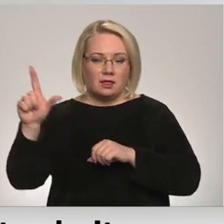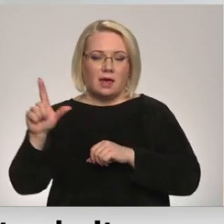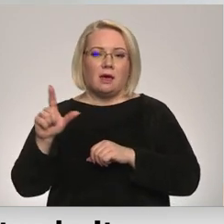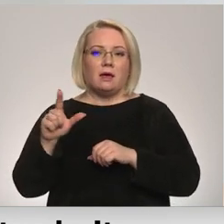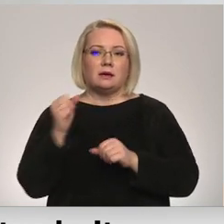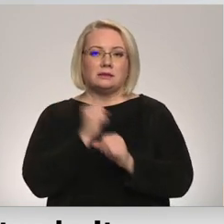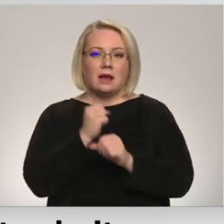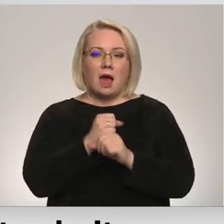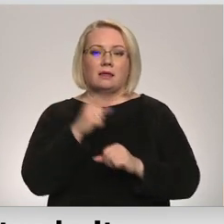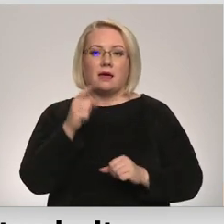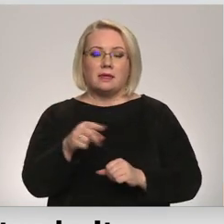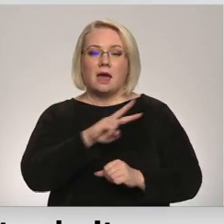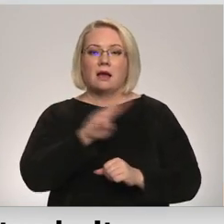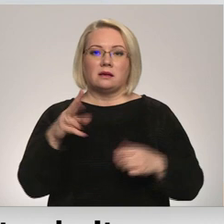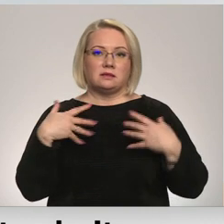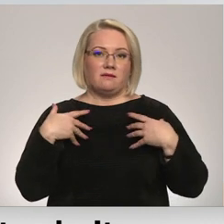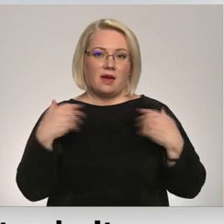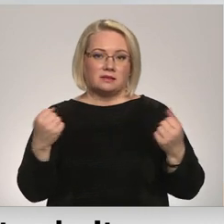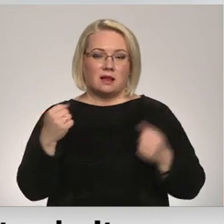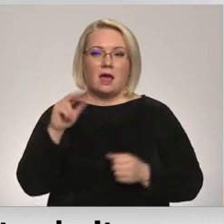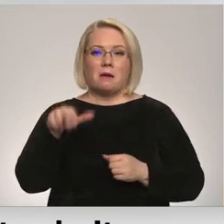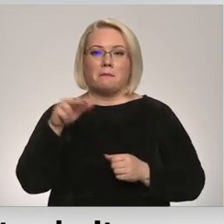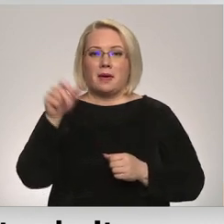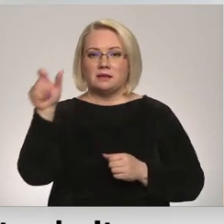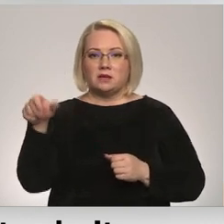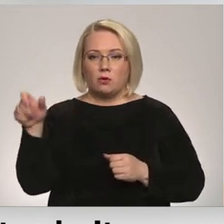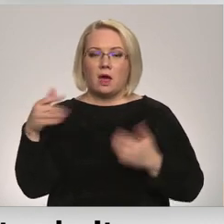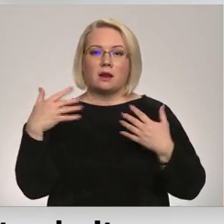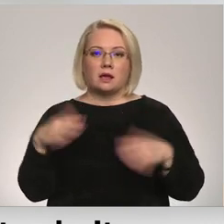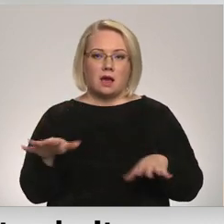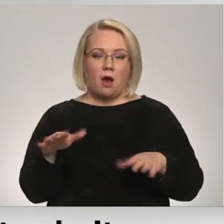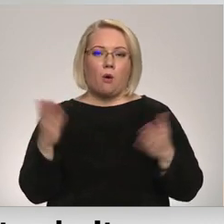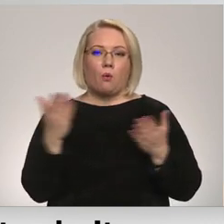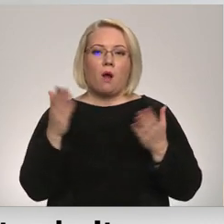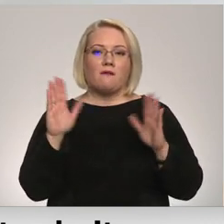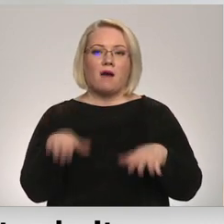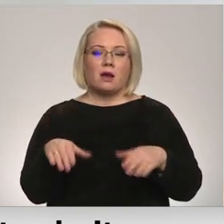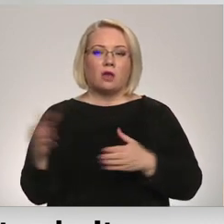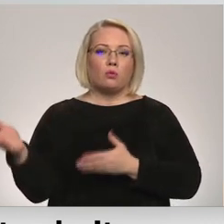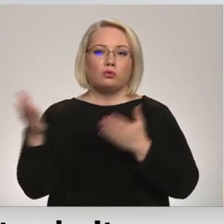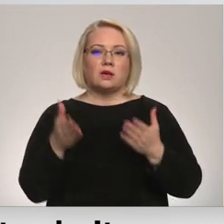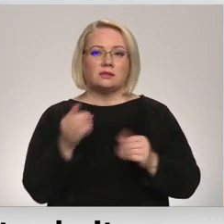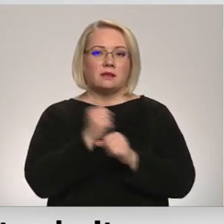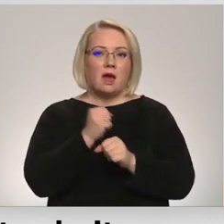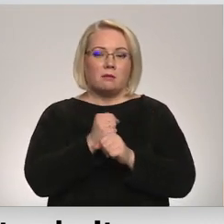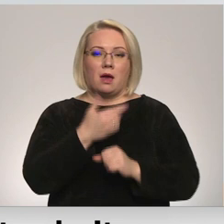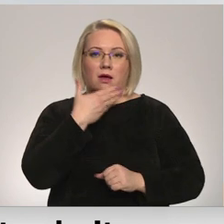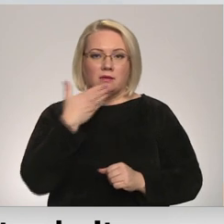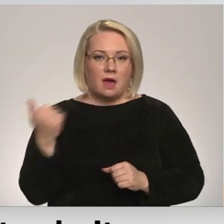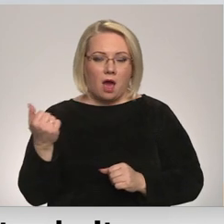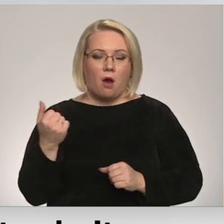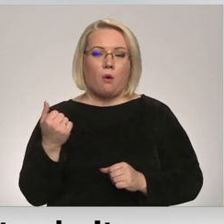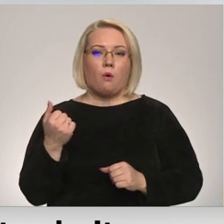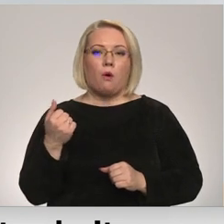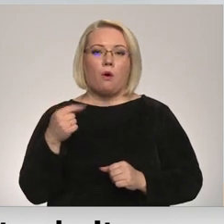strādā tie, kas ir vesels. Pensionāri jau tikpat kā, ko varētu paeķināt darbā, nav. Tā jau